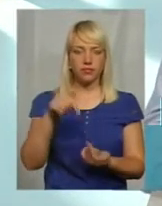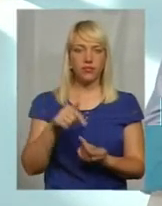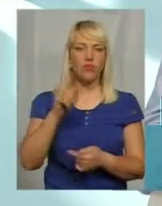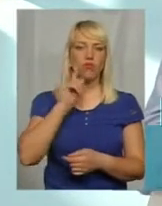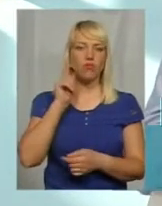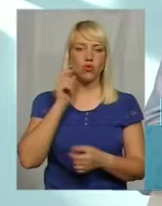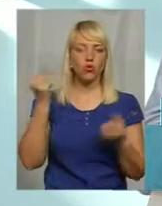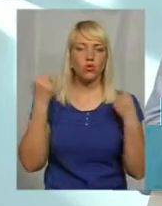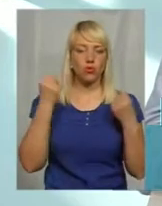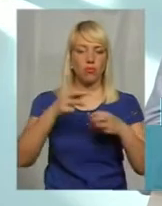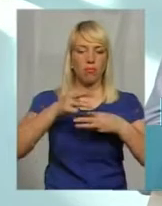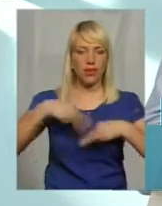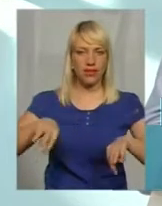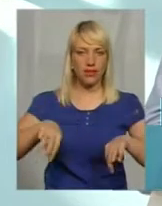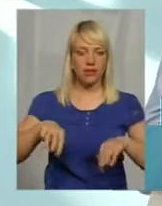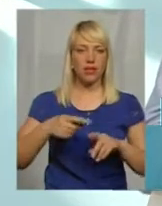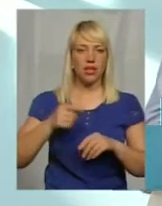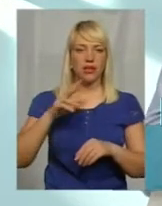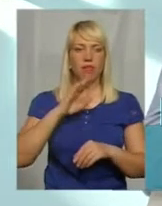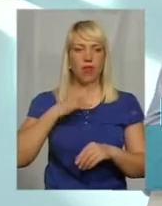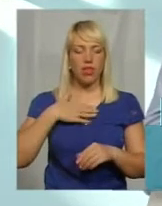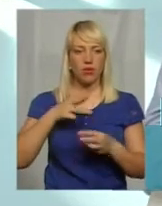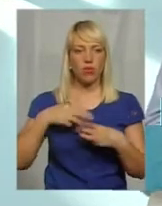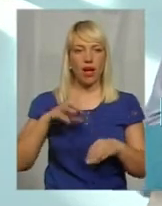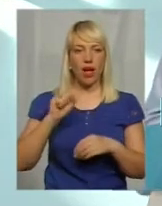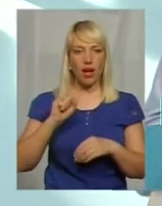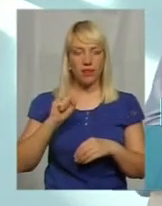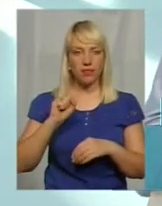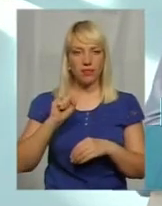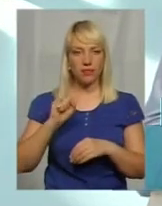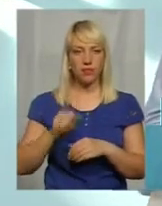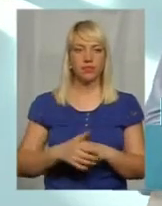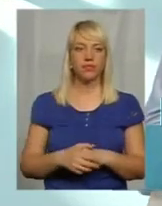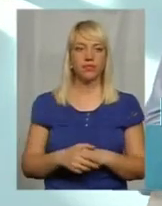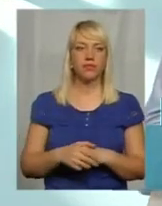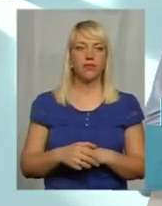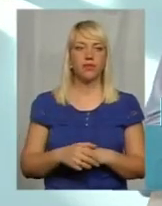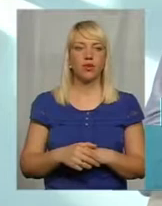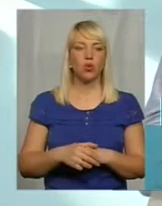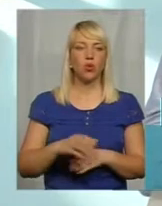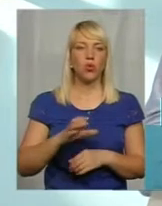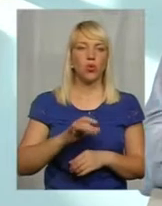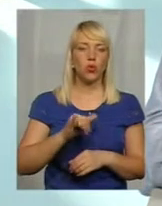Це по нашому міністерству. А універсиада,